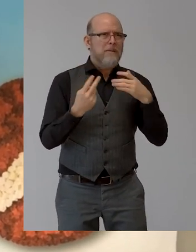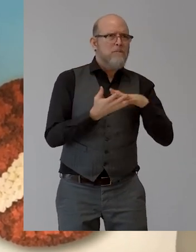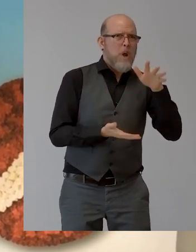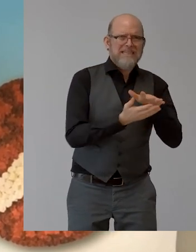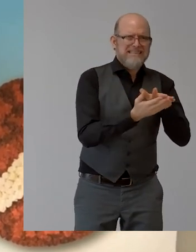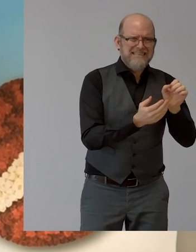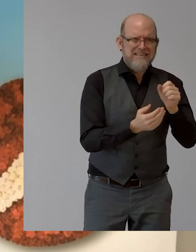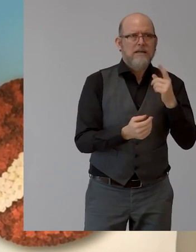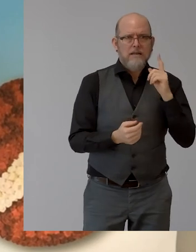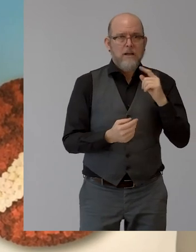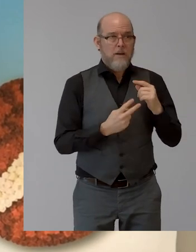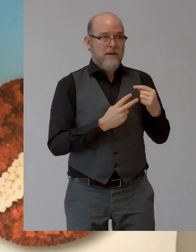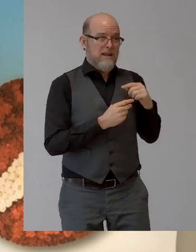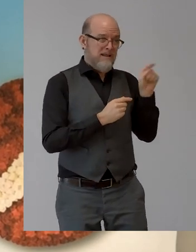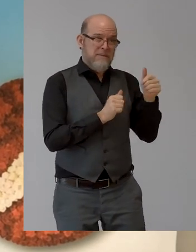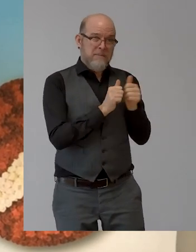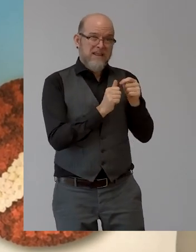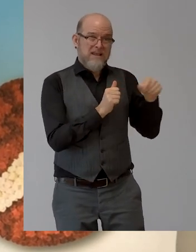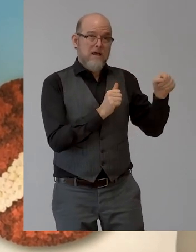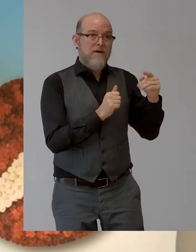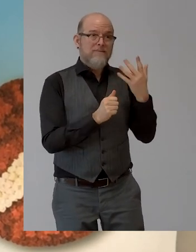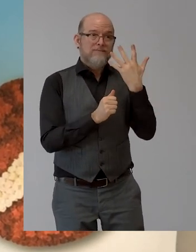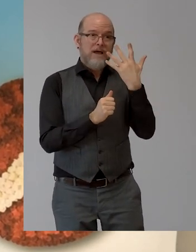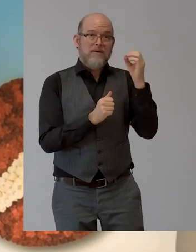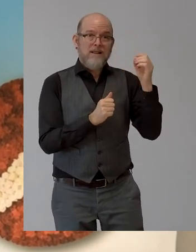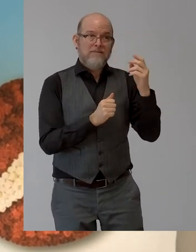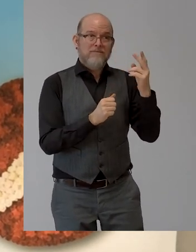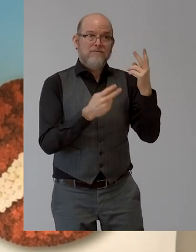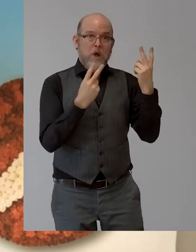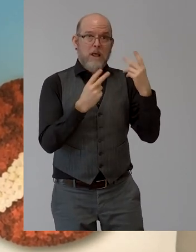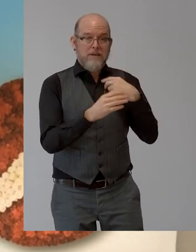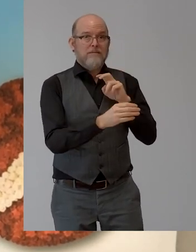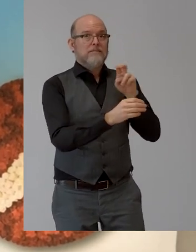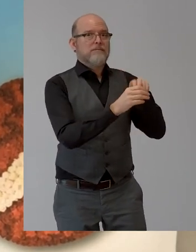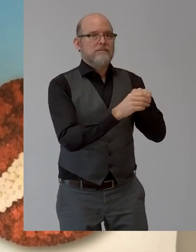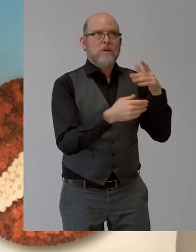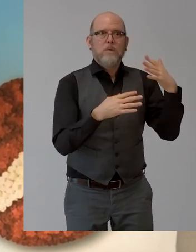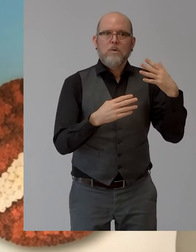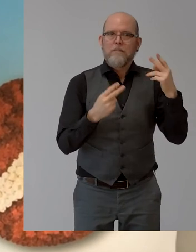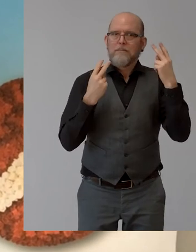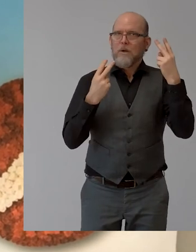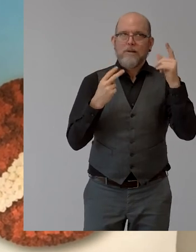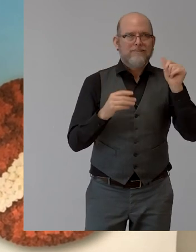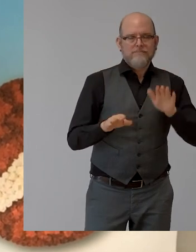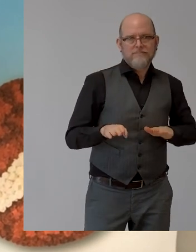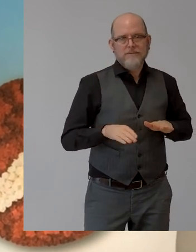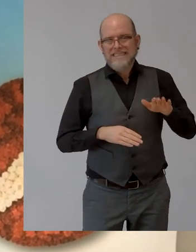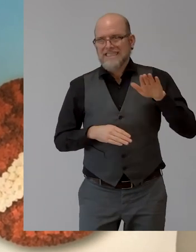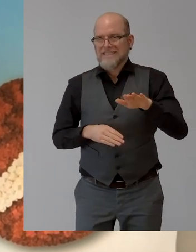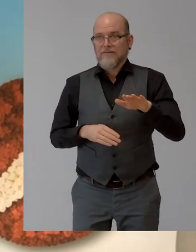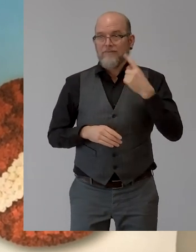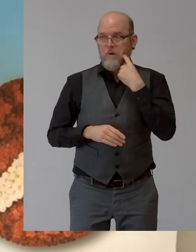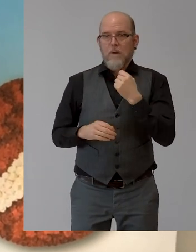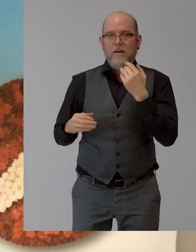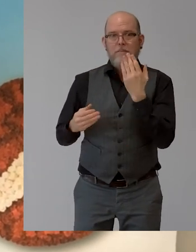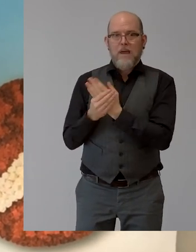joining the Valuable 500 was another important step for us in Bank Austria. And also, Unicredit, not only to